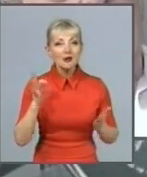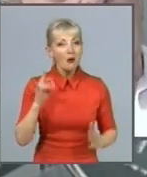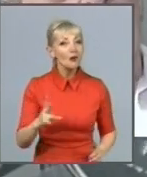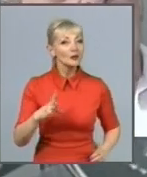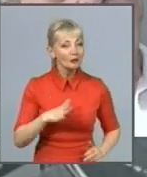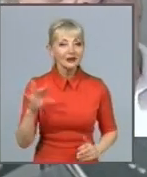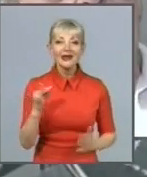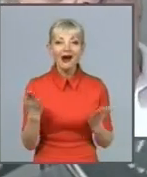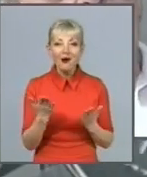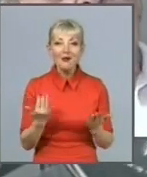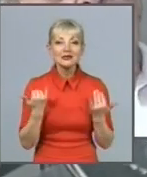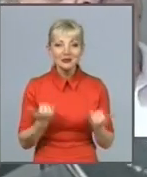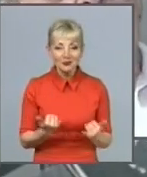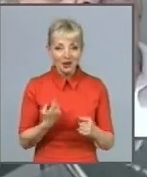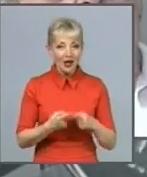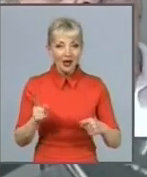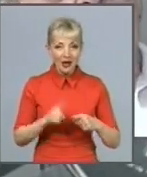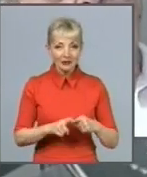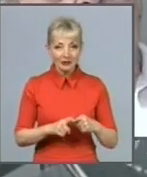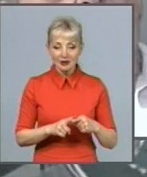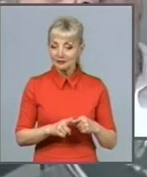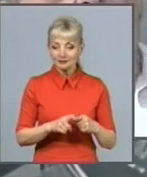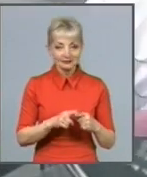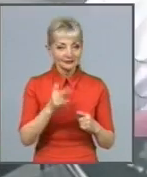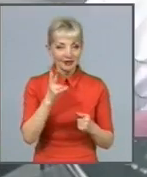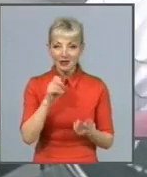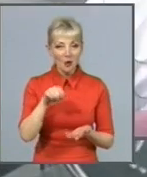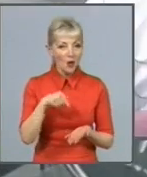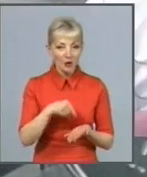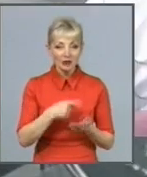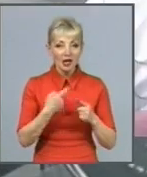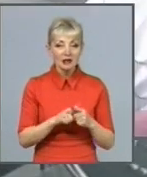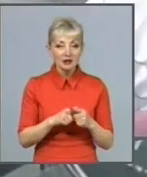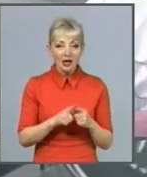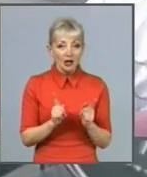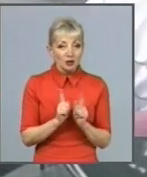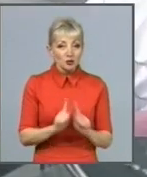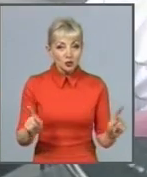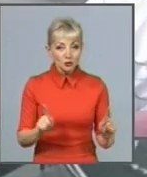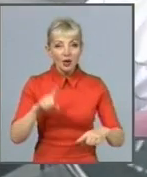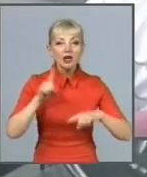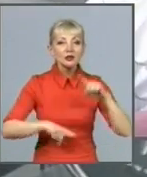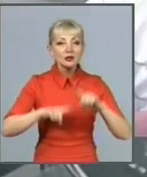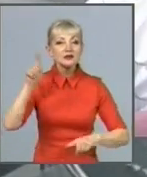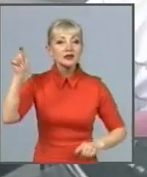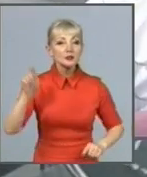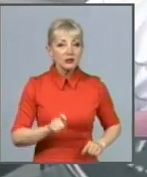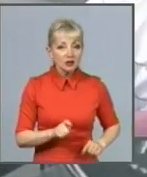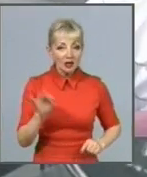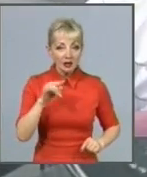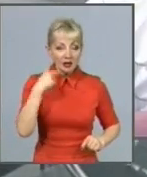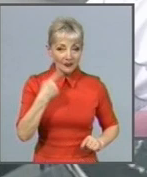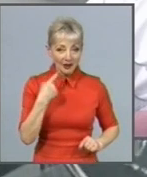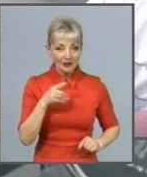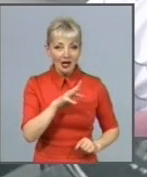це не міст, це якесь чудо. Родственники приїжджають, кажуть, що ми такого